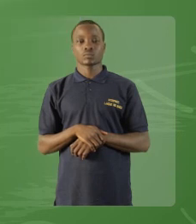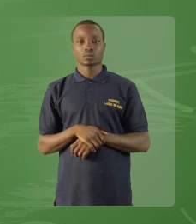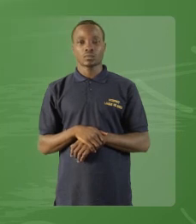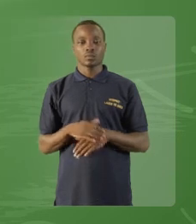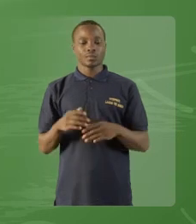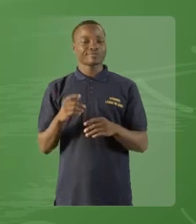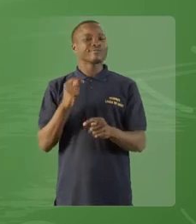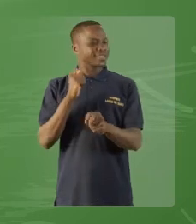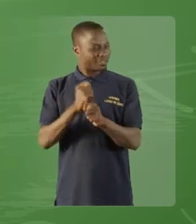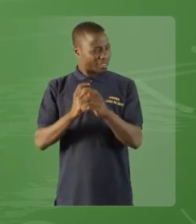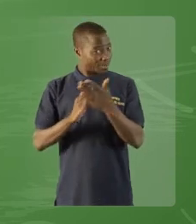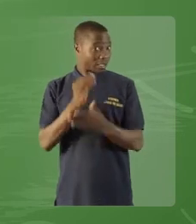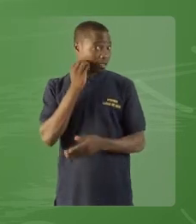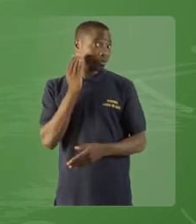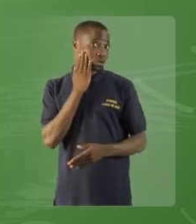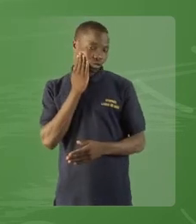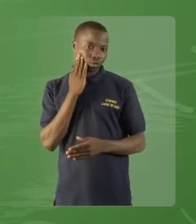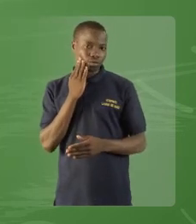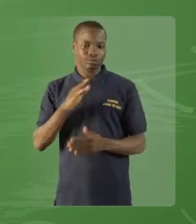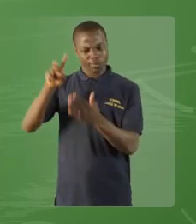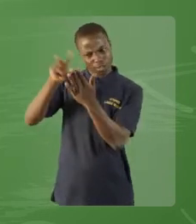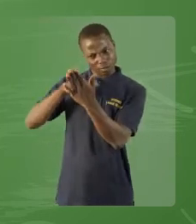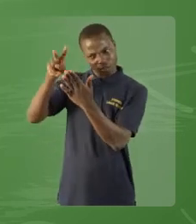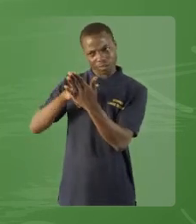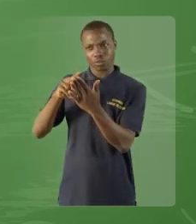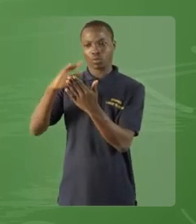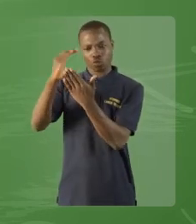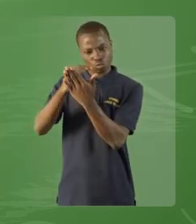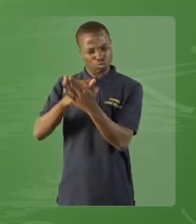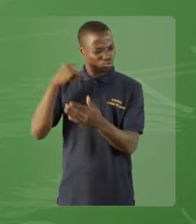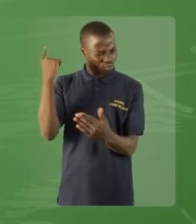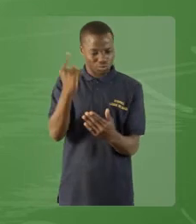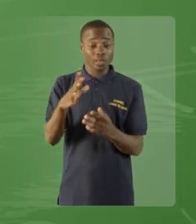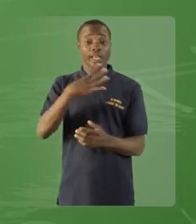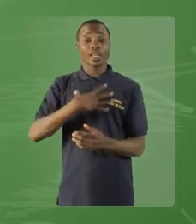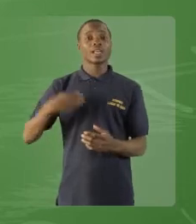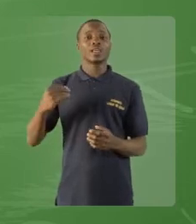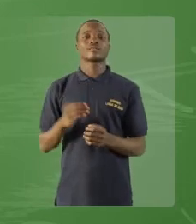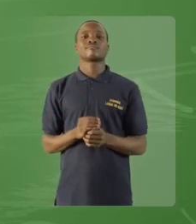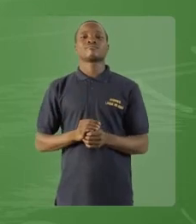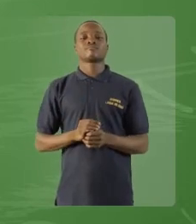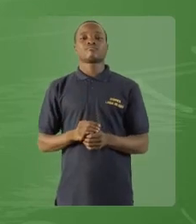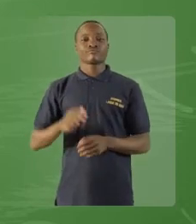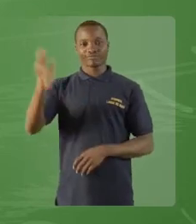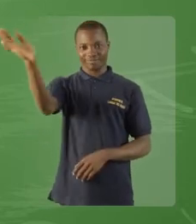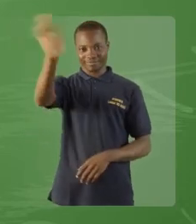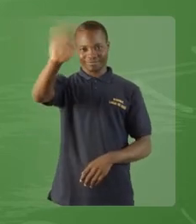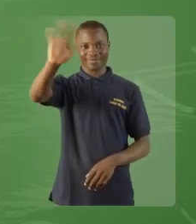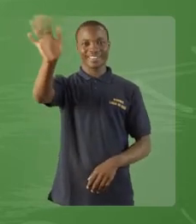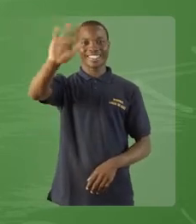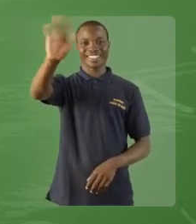Travaillez bien, révisez toujours vos leçons et nous allons nous revoir.